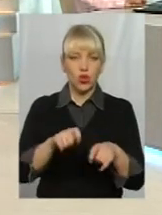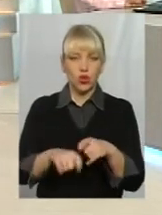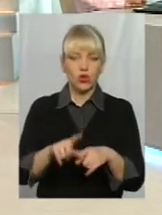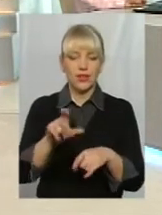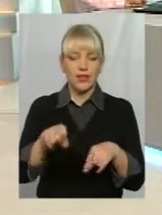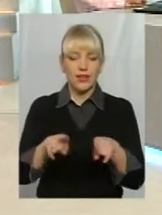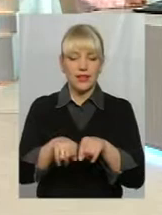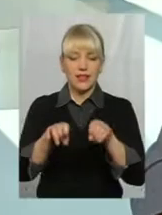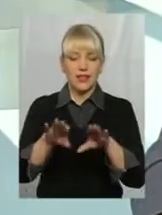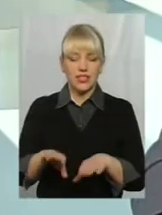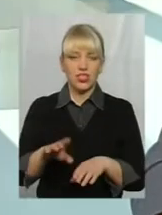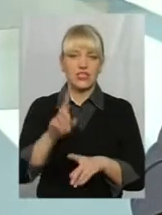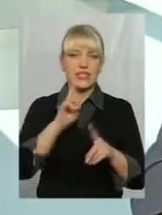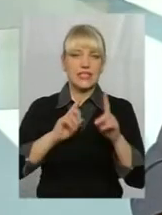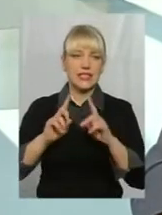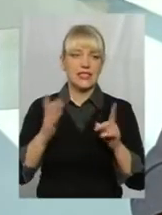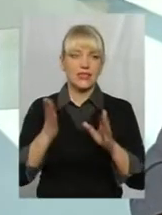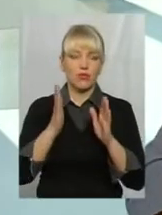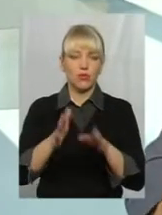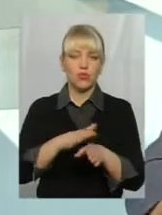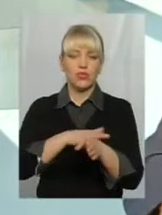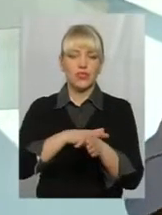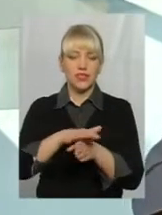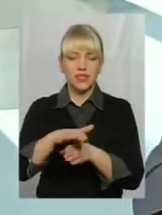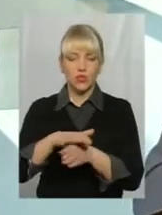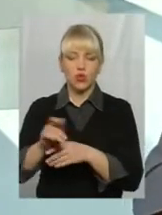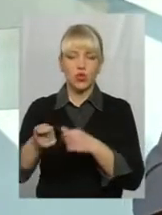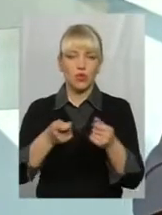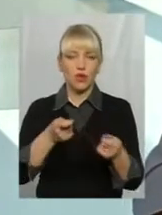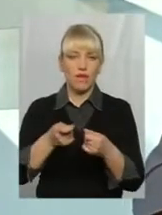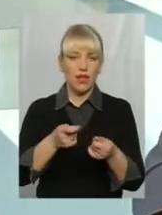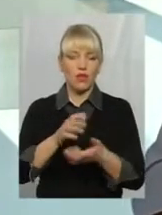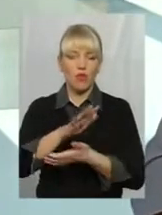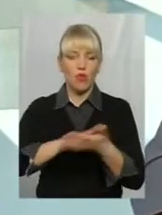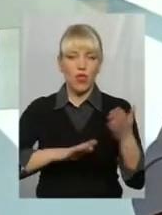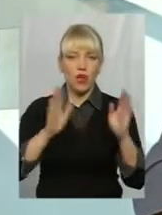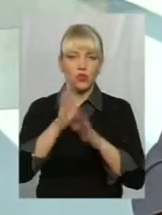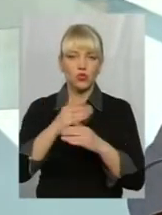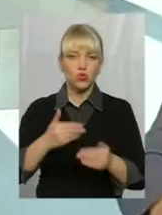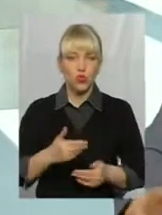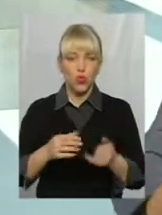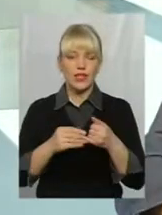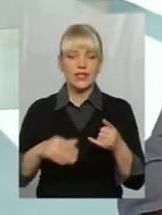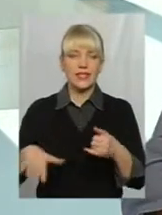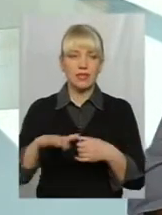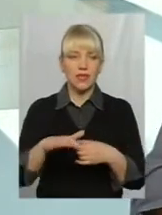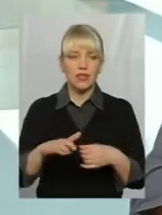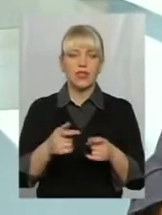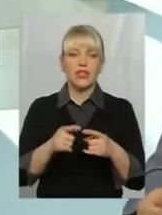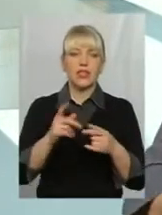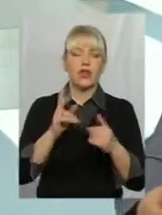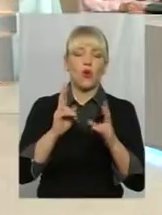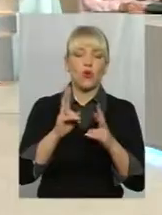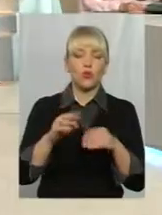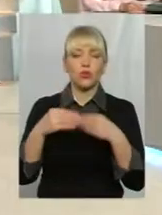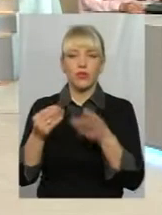сесій, виконкомів, які будуть здійснювати і управляти подальшої долі тих земельних ділянок, встановлення ставок, періодів, комусь дають